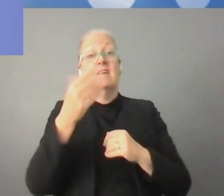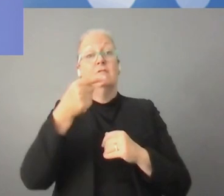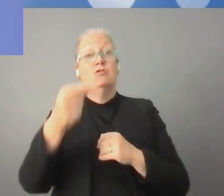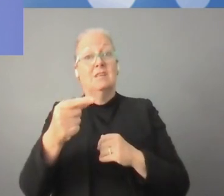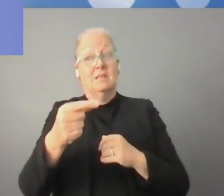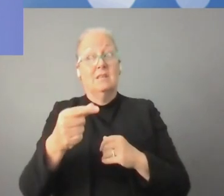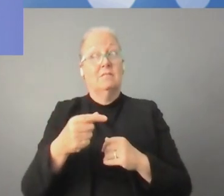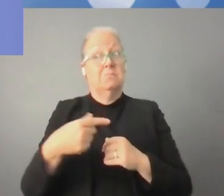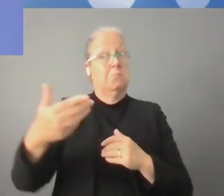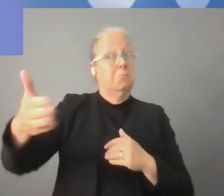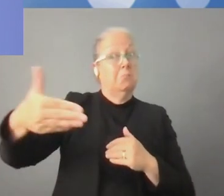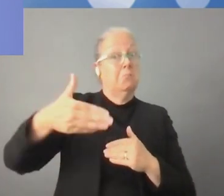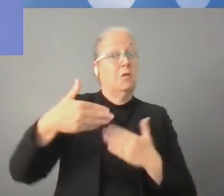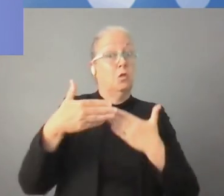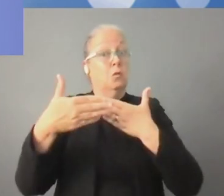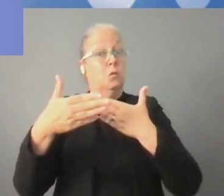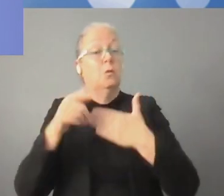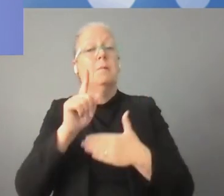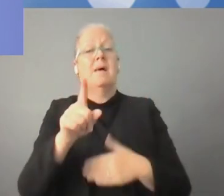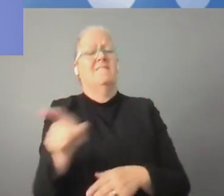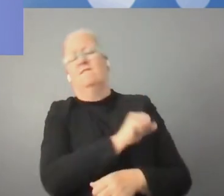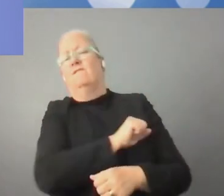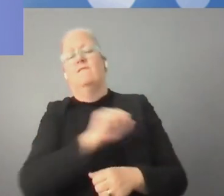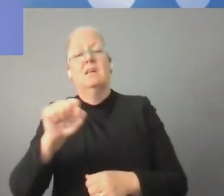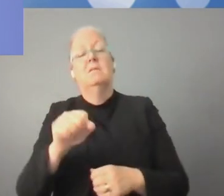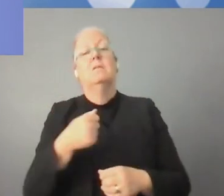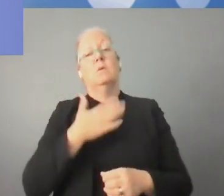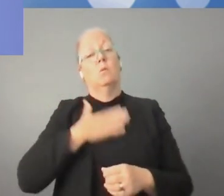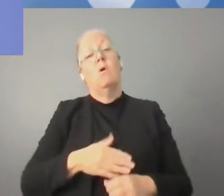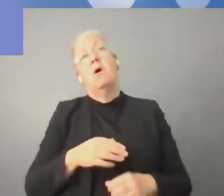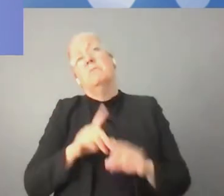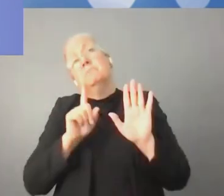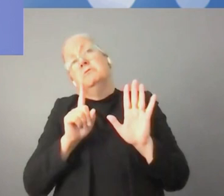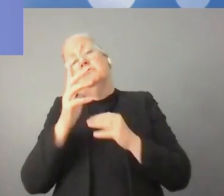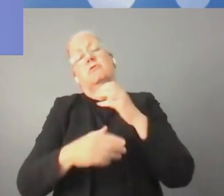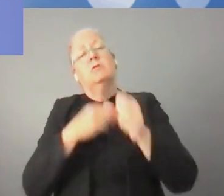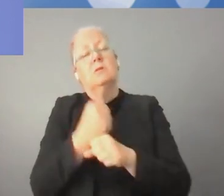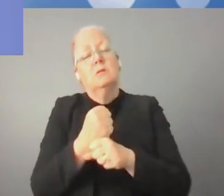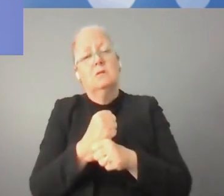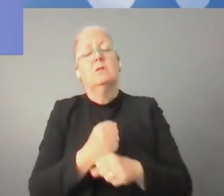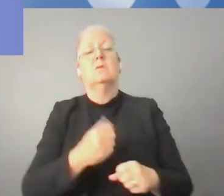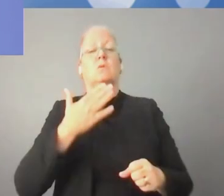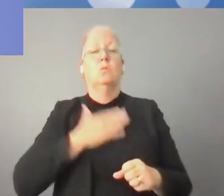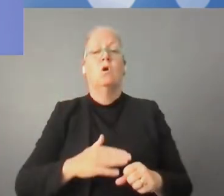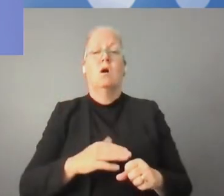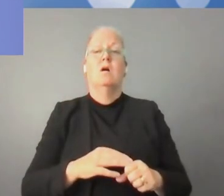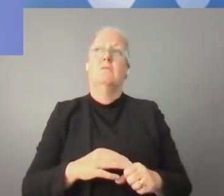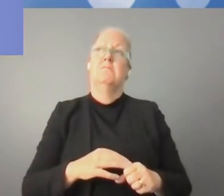تقنية جيب فايف التي وصلنا إليها.